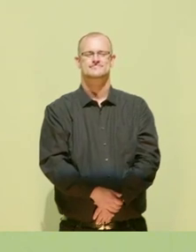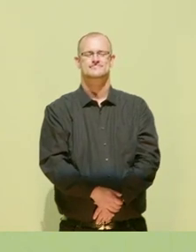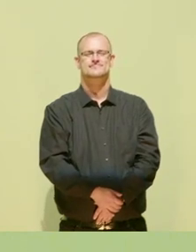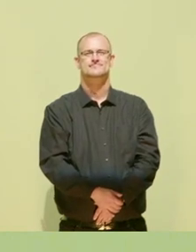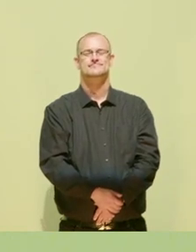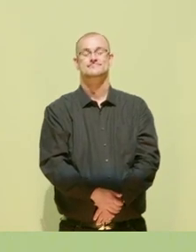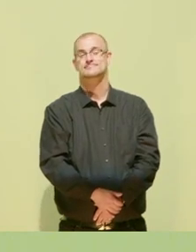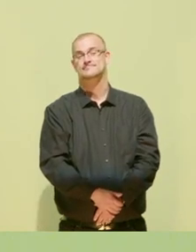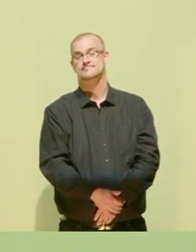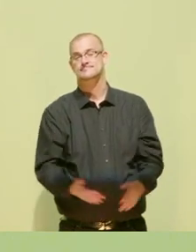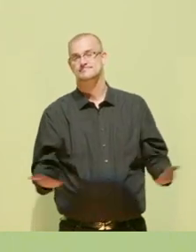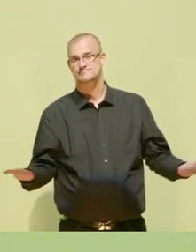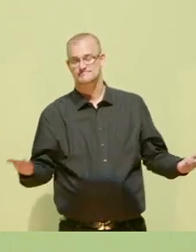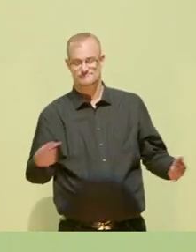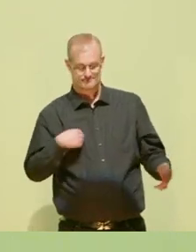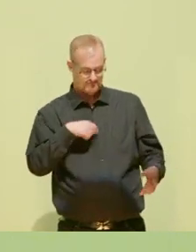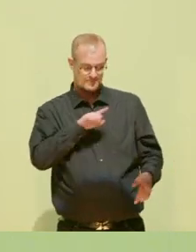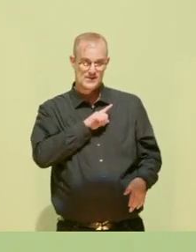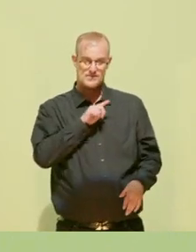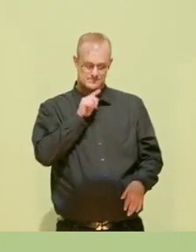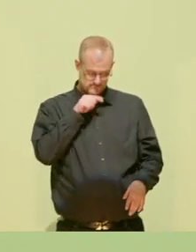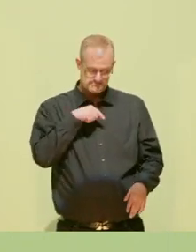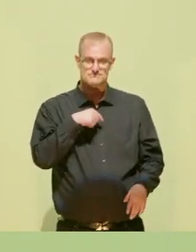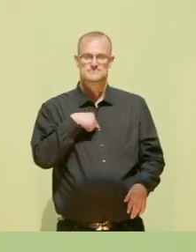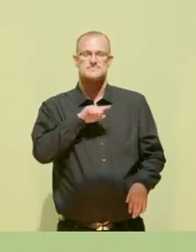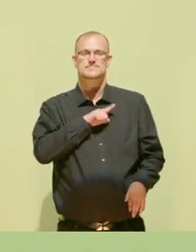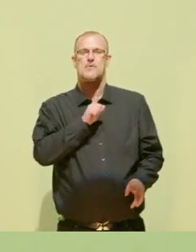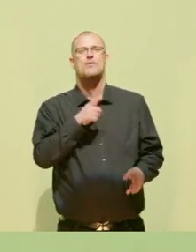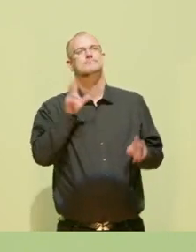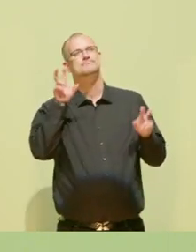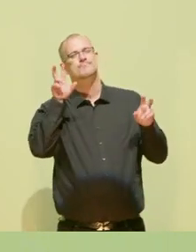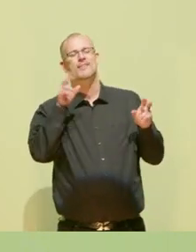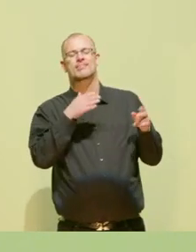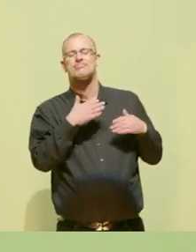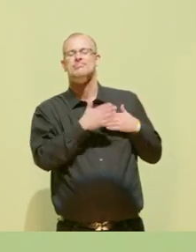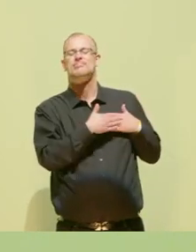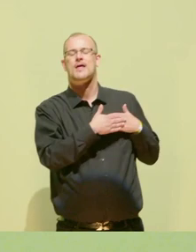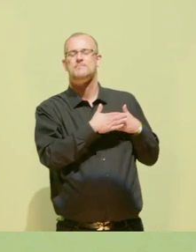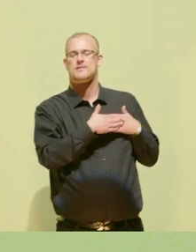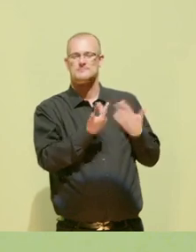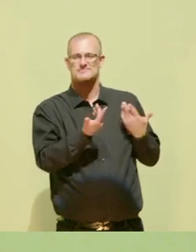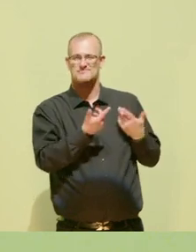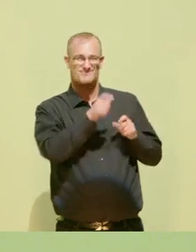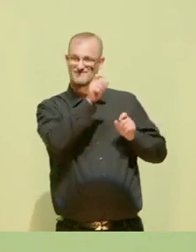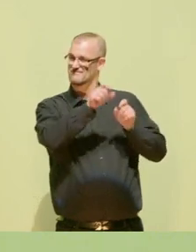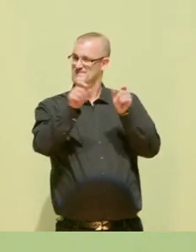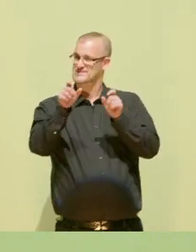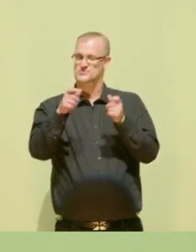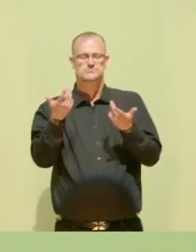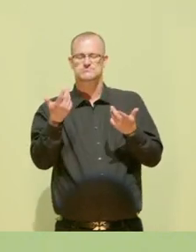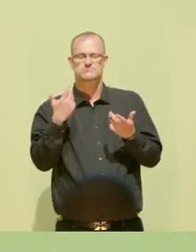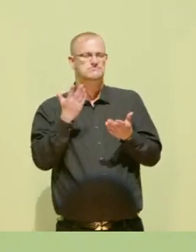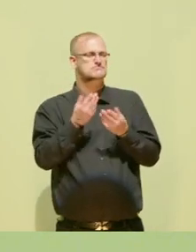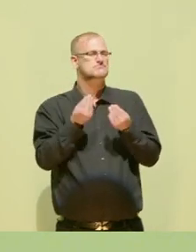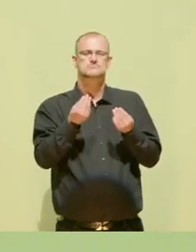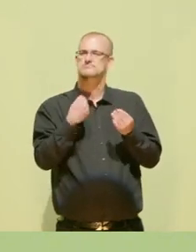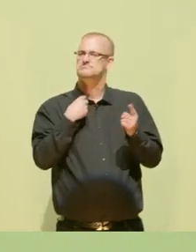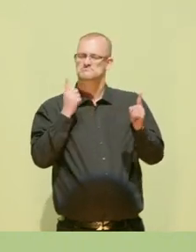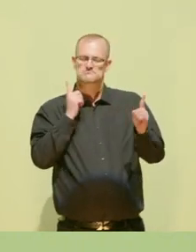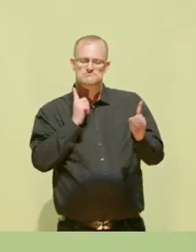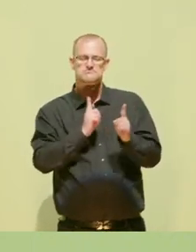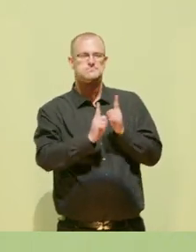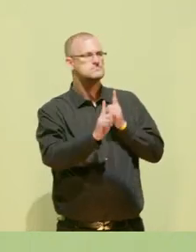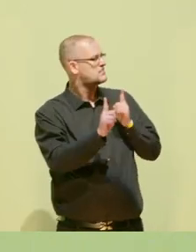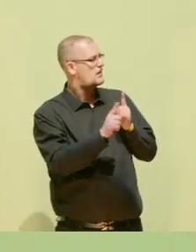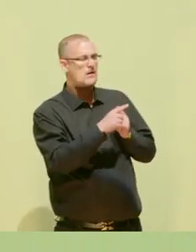Und ich stehe hier als Nachbarin. Als Nachbarin von Menschen, die mich im Hausflur verunsichert ansprechen